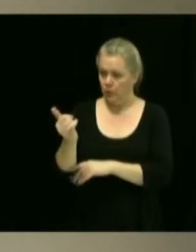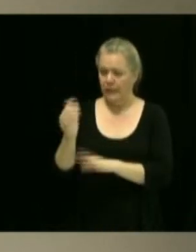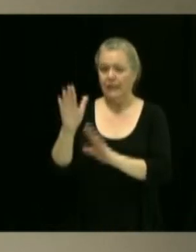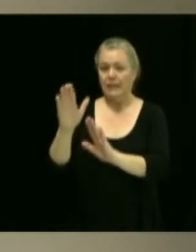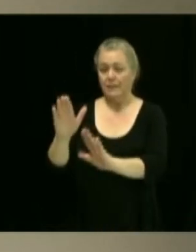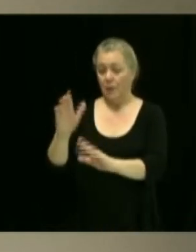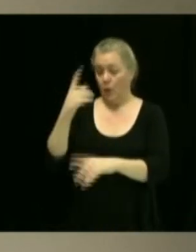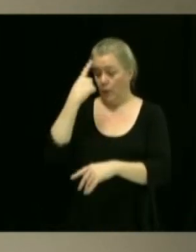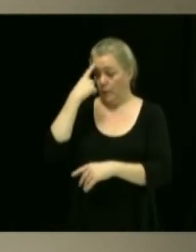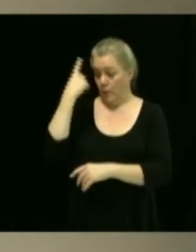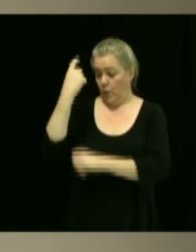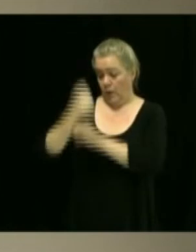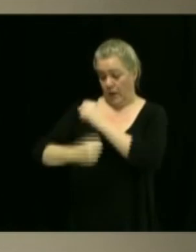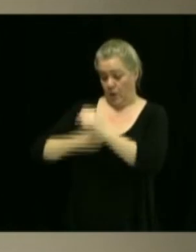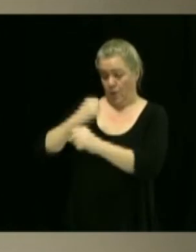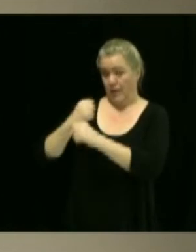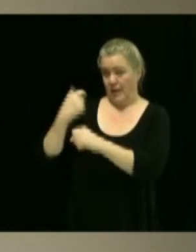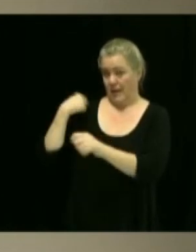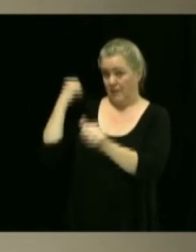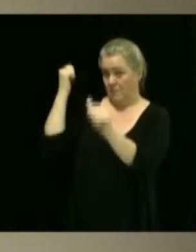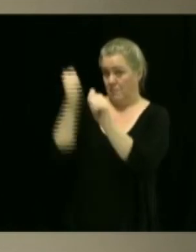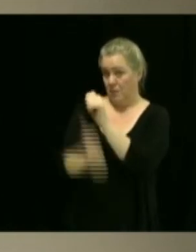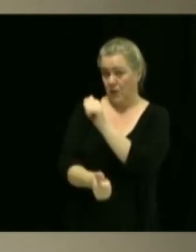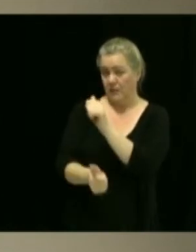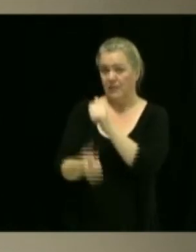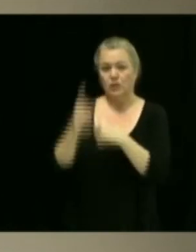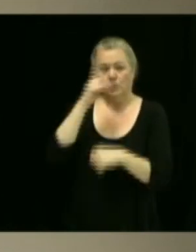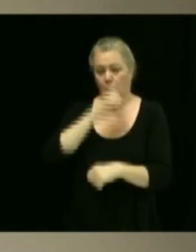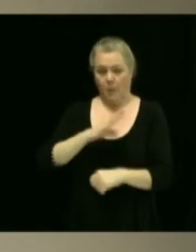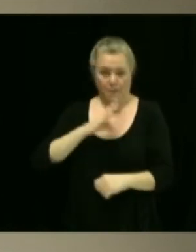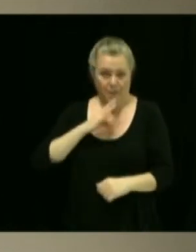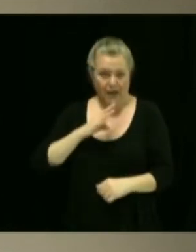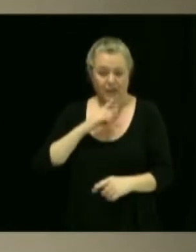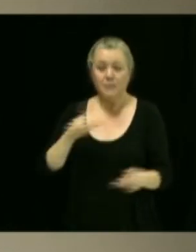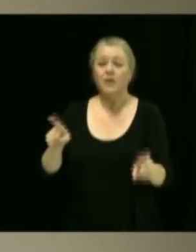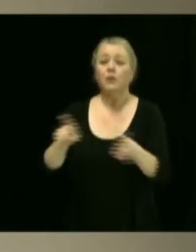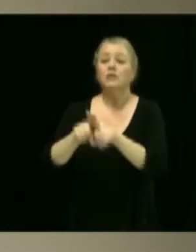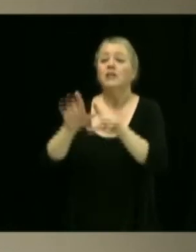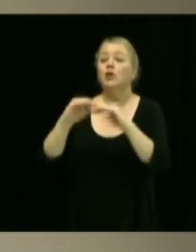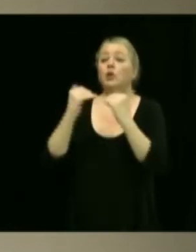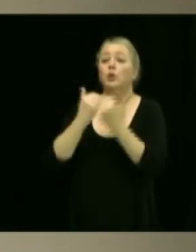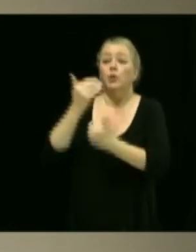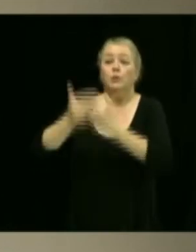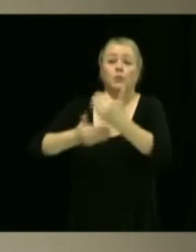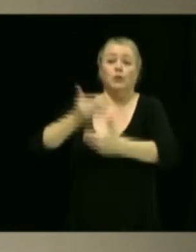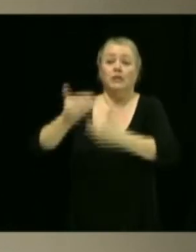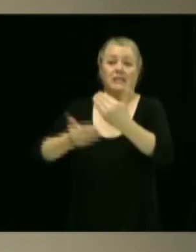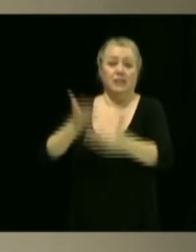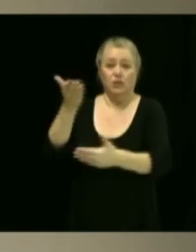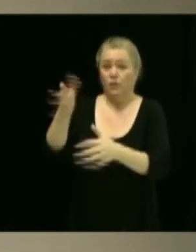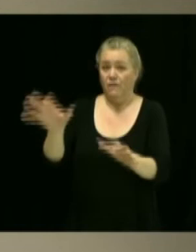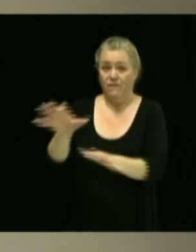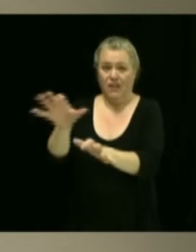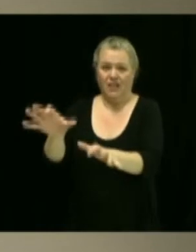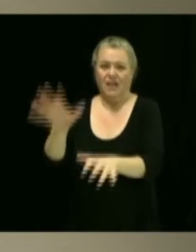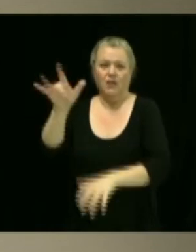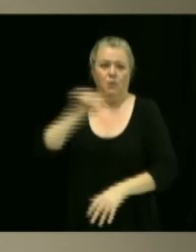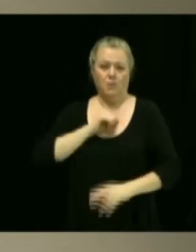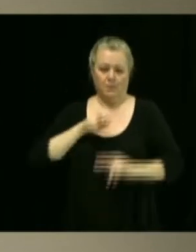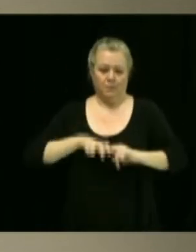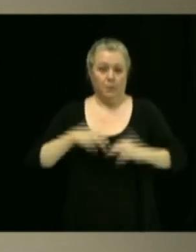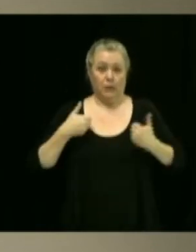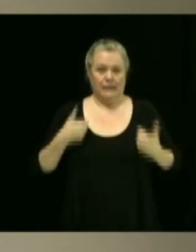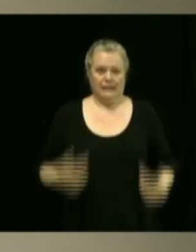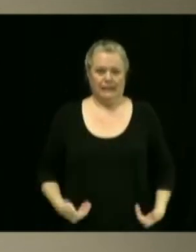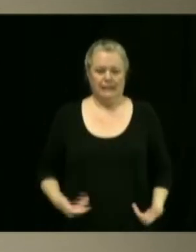complet, puis toutes les procédures que tu as mises en branle, puisque je n'étais pas assez ici. Cela étant dit, depuis un mois